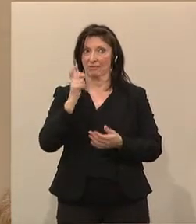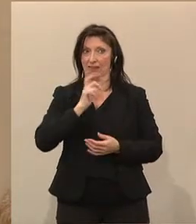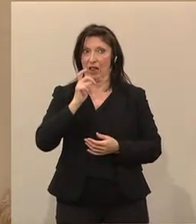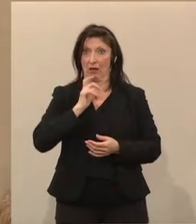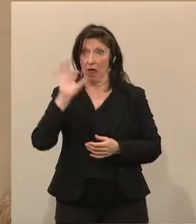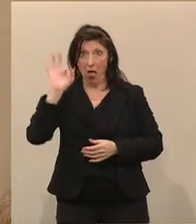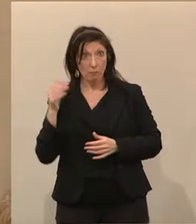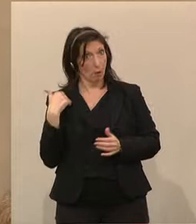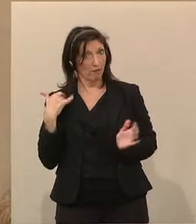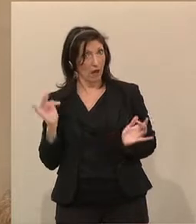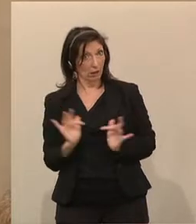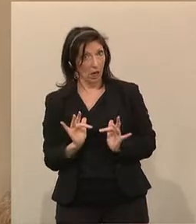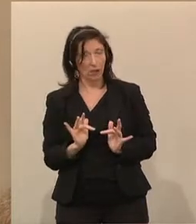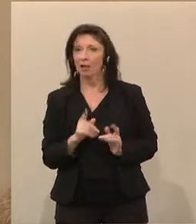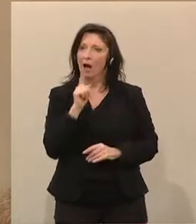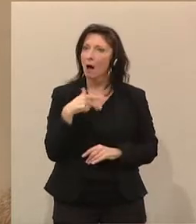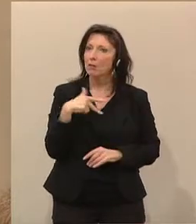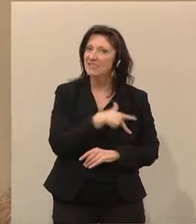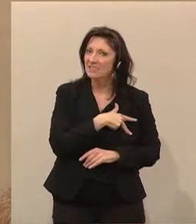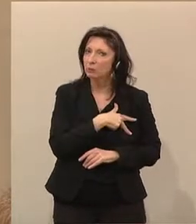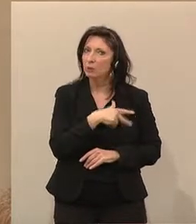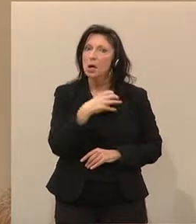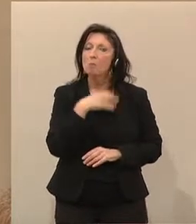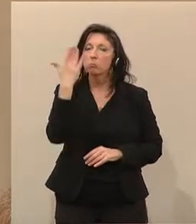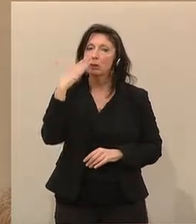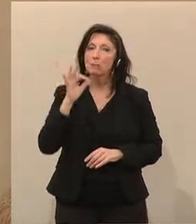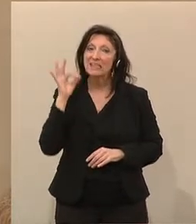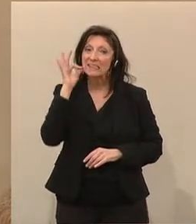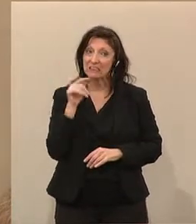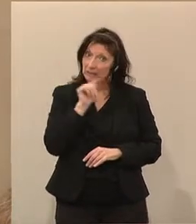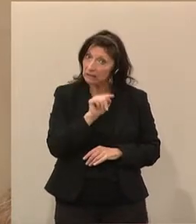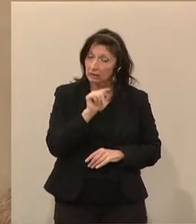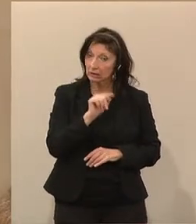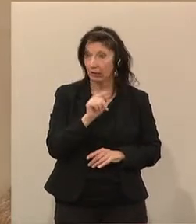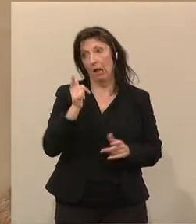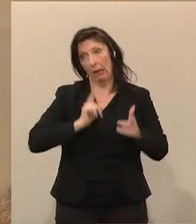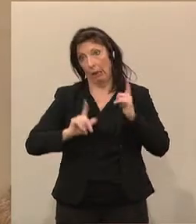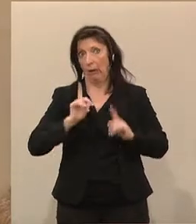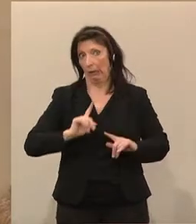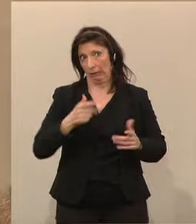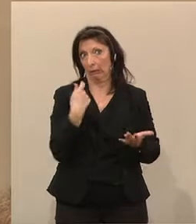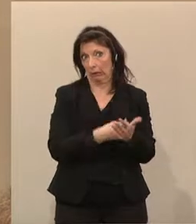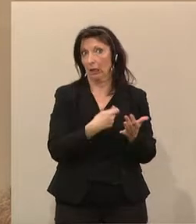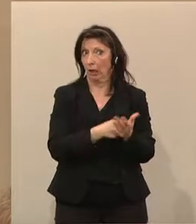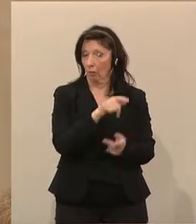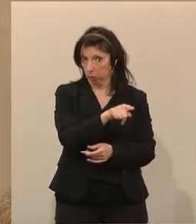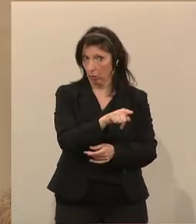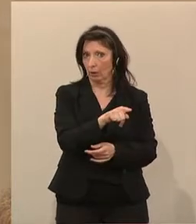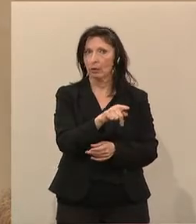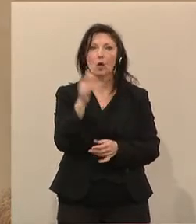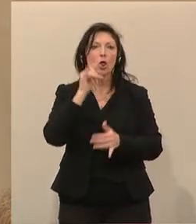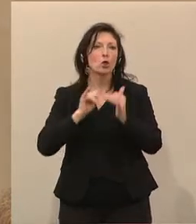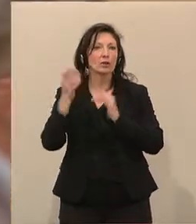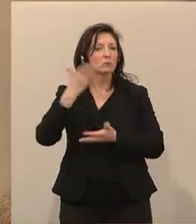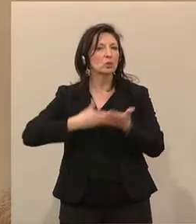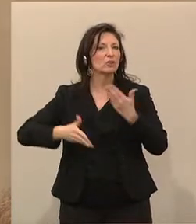dagegen gestimmt hat, wo es aber die SPÖ-Bürgermeisterin Matthias Schitz war, die leider auch diese Gebühren zur Belastung der Tourismuswirtschaft